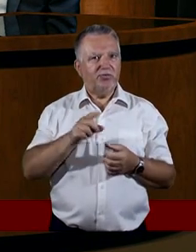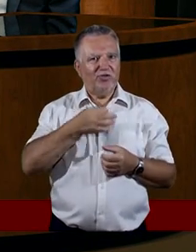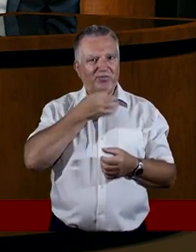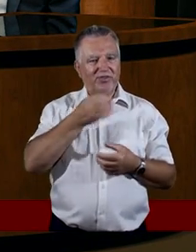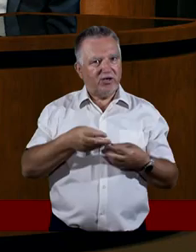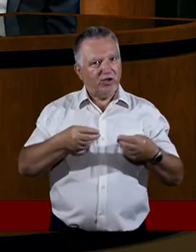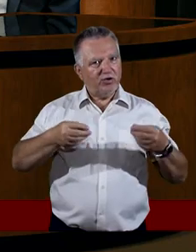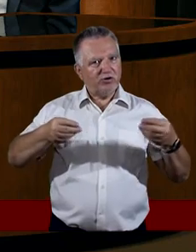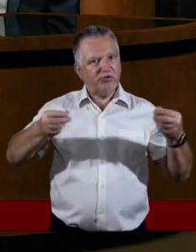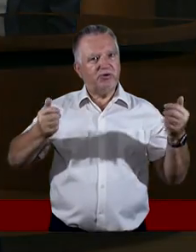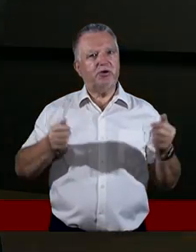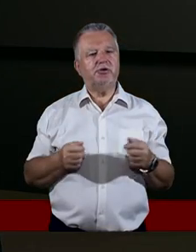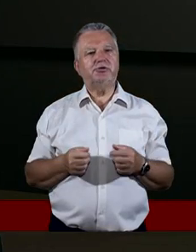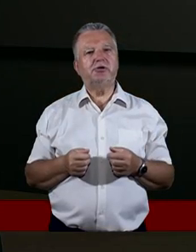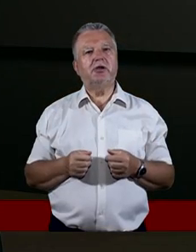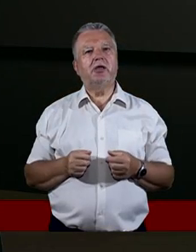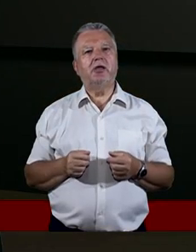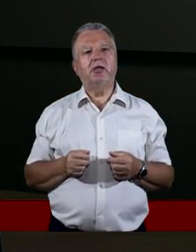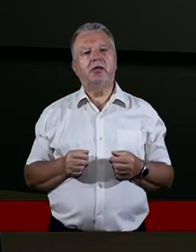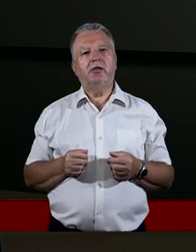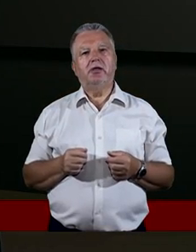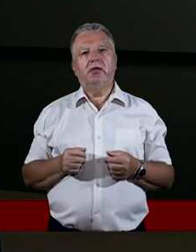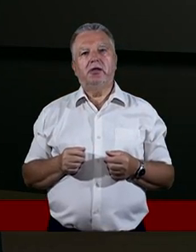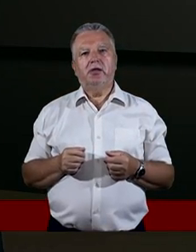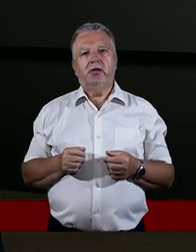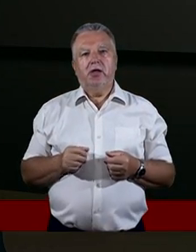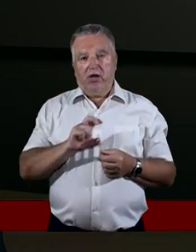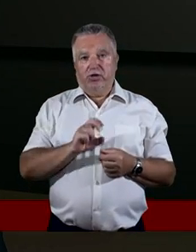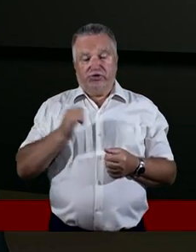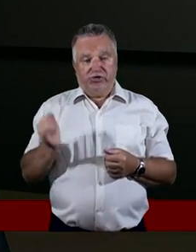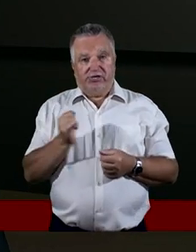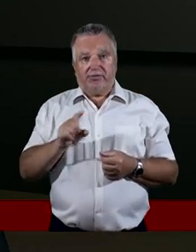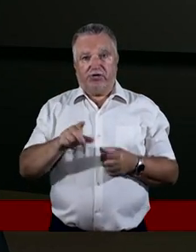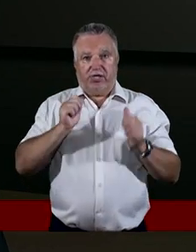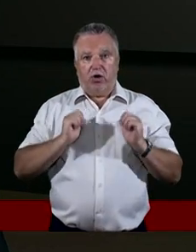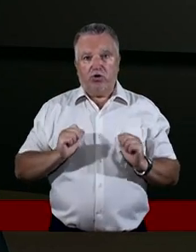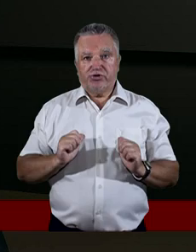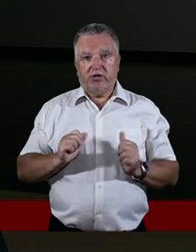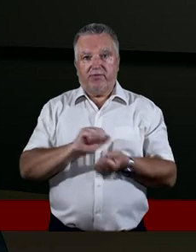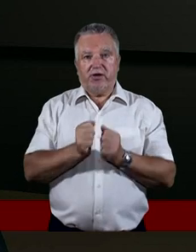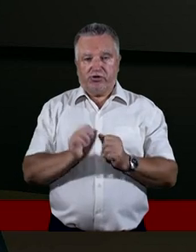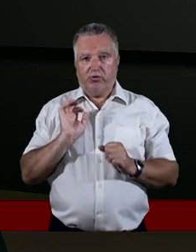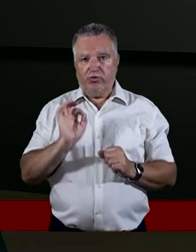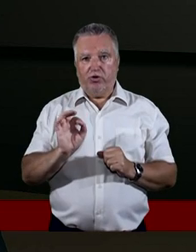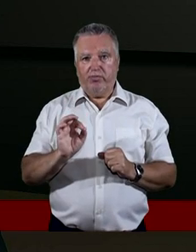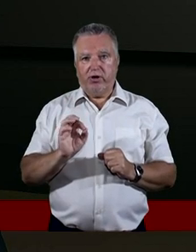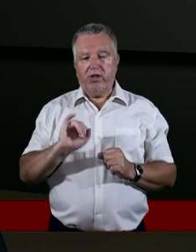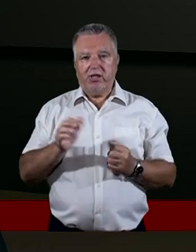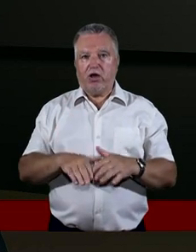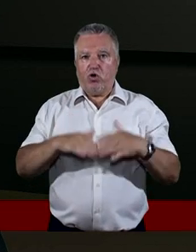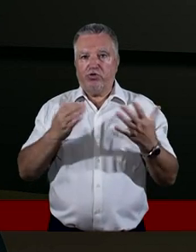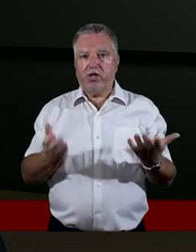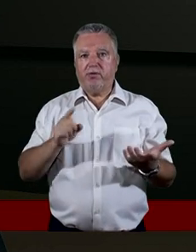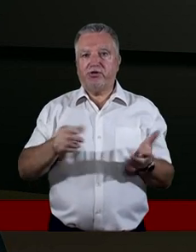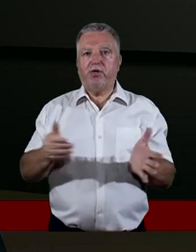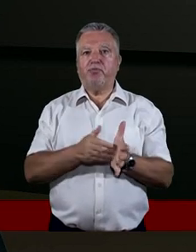pytanie rozwinąć dotyczące tych właśnie potrzeb. Czy zawsze te oczekiwania są dobre? Jak odkrywać